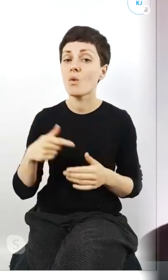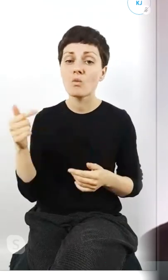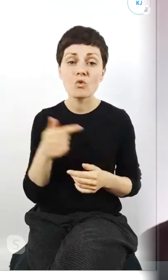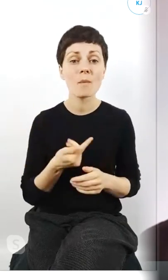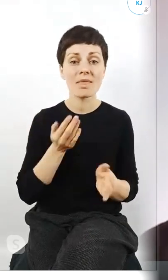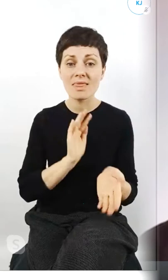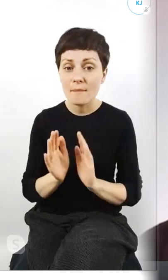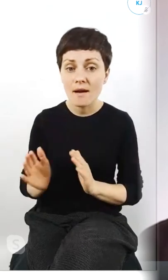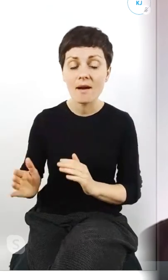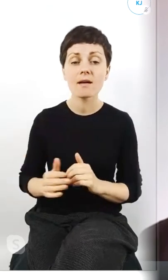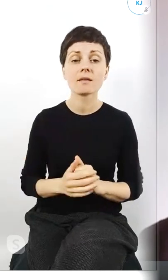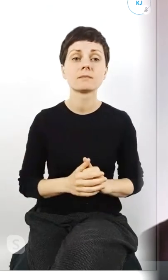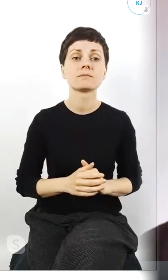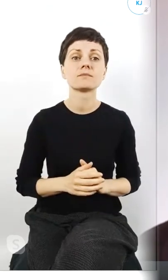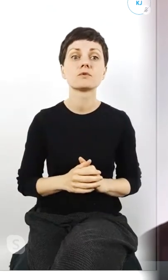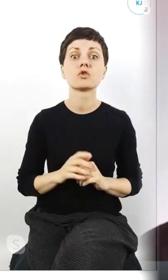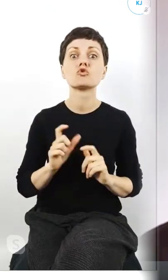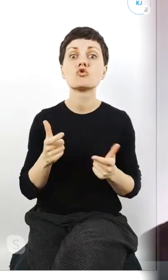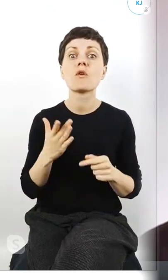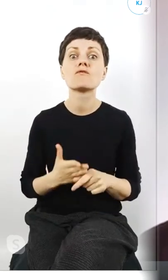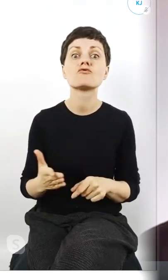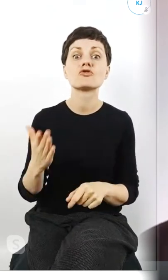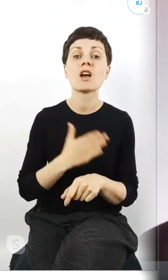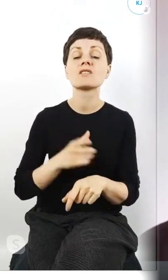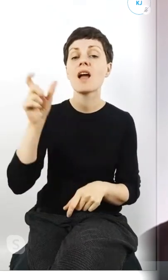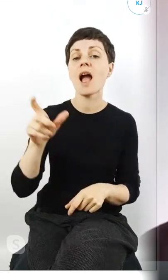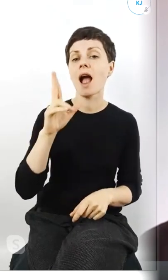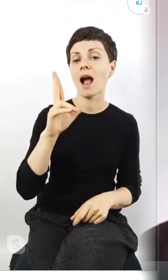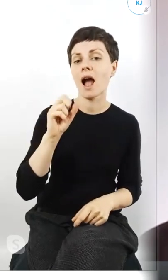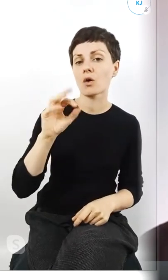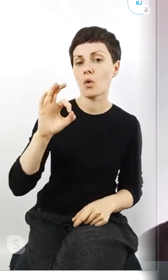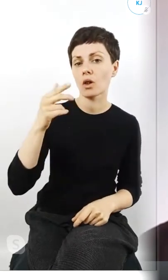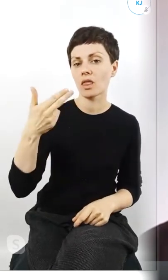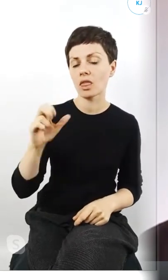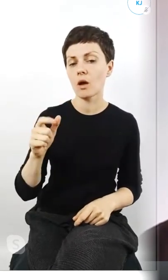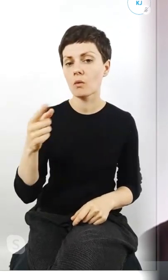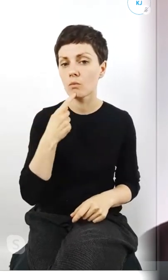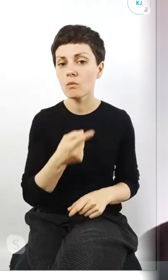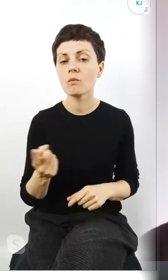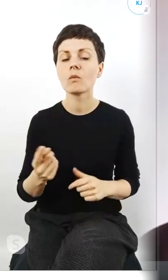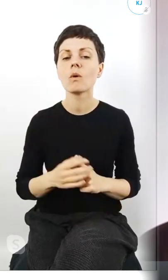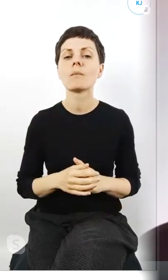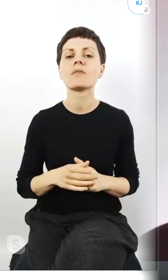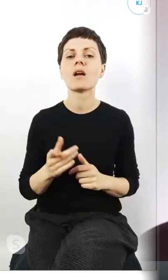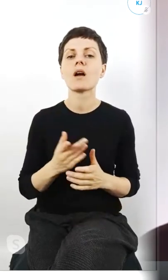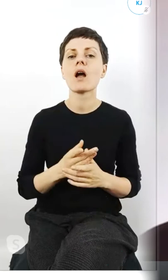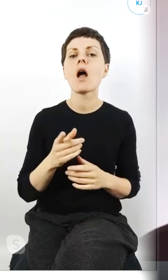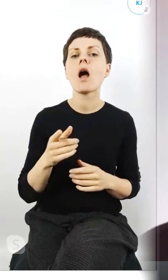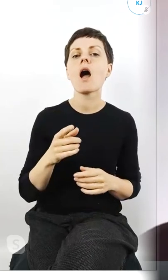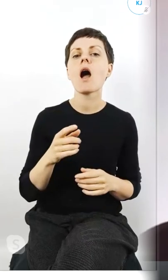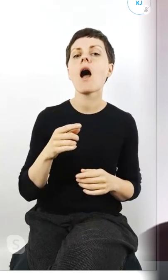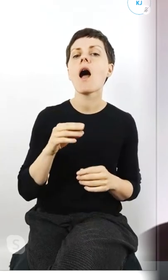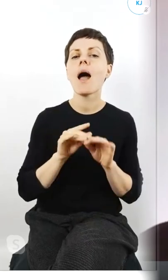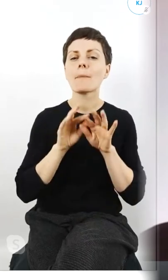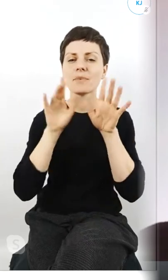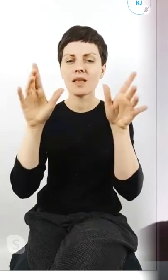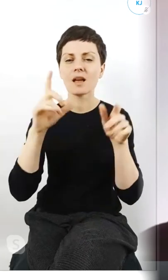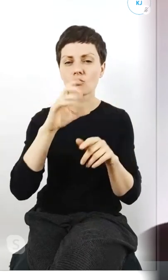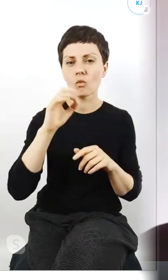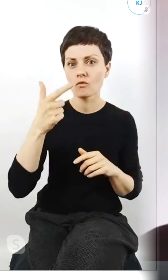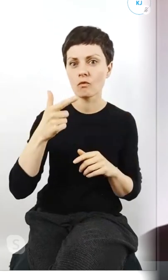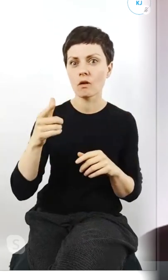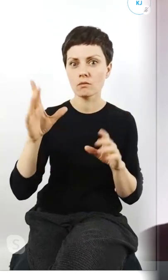aby to co już wcześniej Karolina powiedziała że emisje dwutlenku węgla spadają i jednak da się